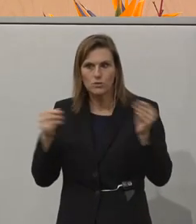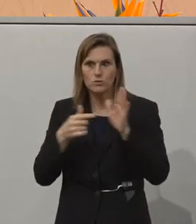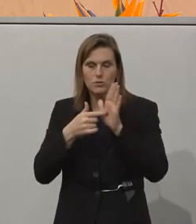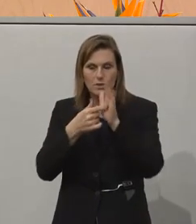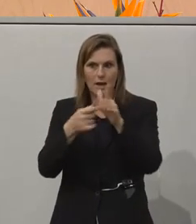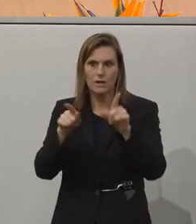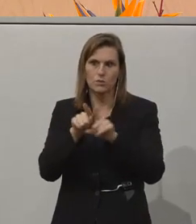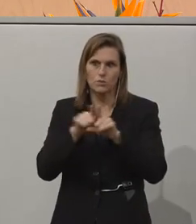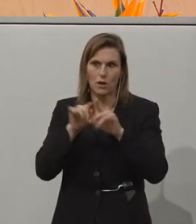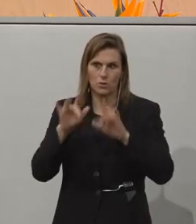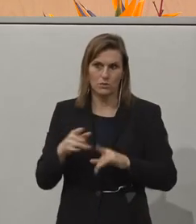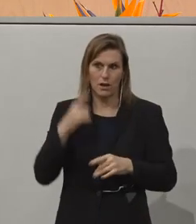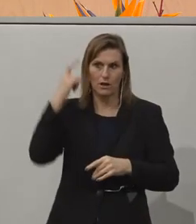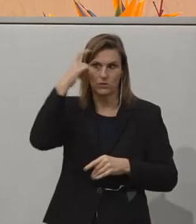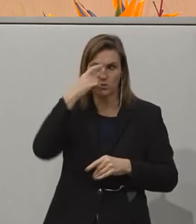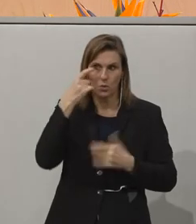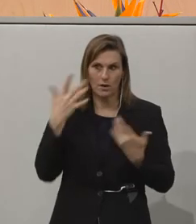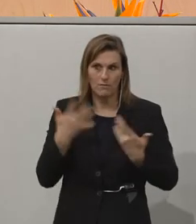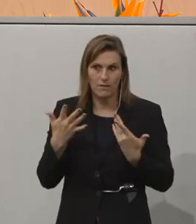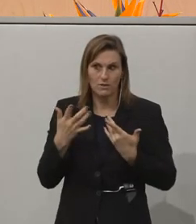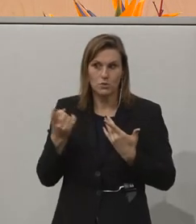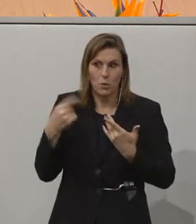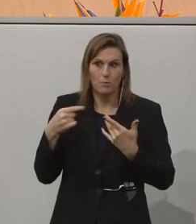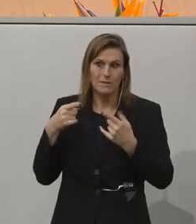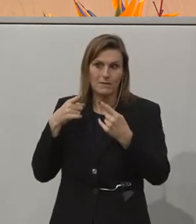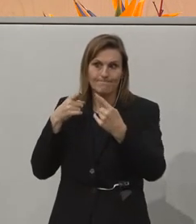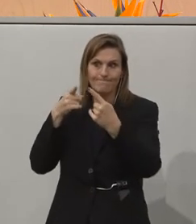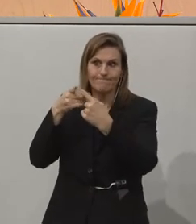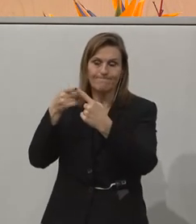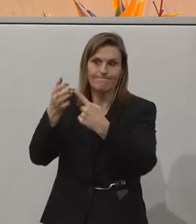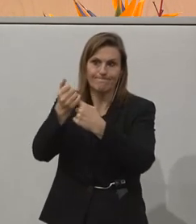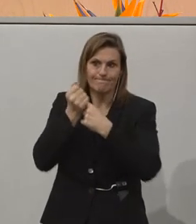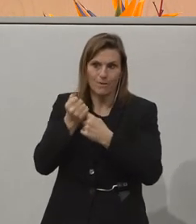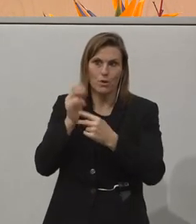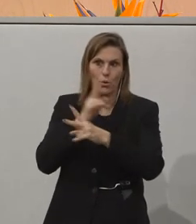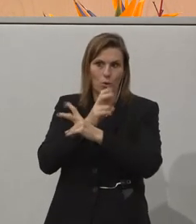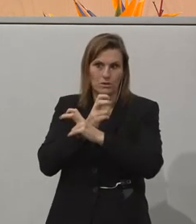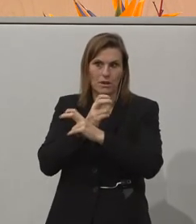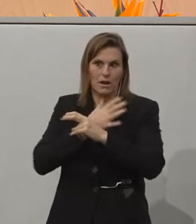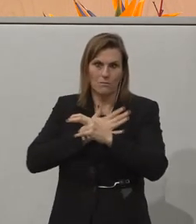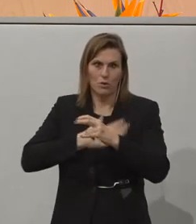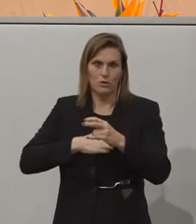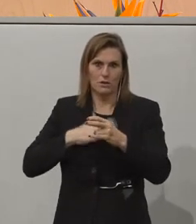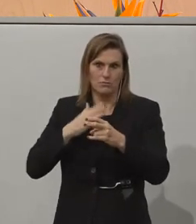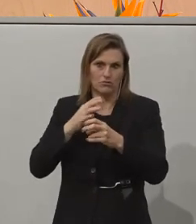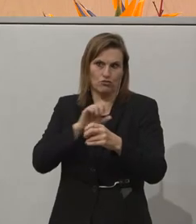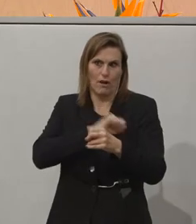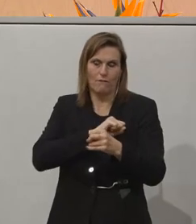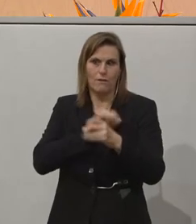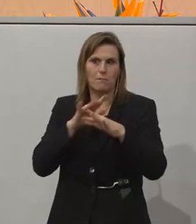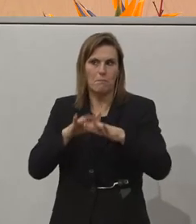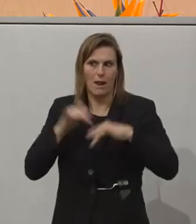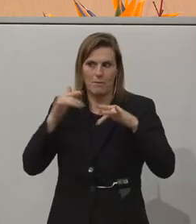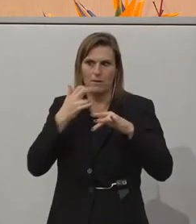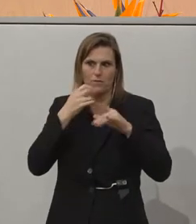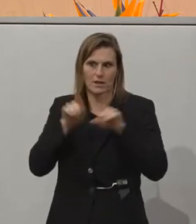werden dafür sorgen, dass in Österreich genau das erreicht wird, was das Parlament mit dieser Veranstaltung auch bewirken wollte. Dass es nicht nur eine Symbolkraft